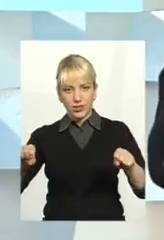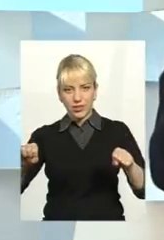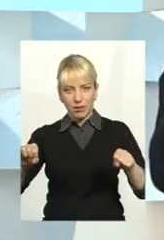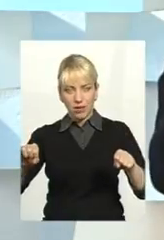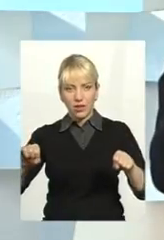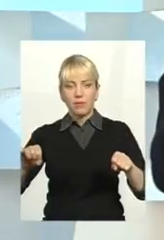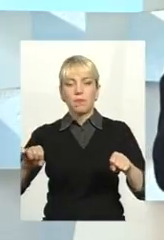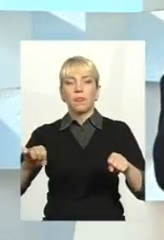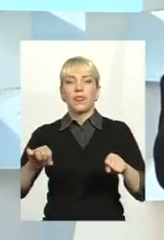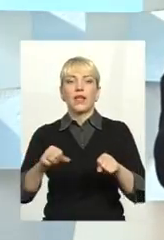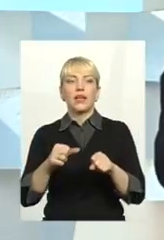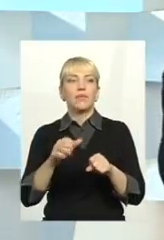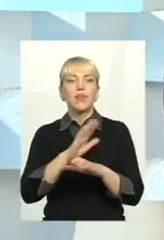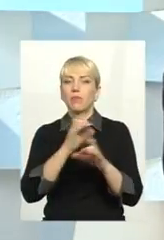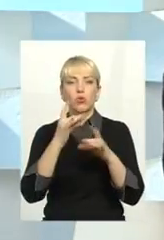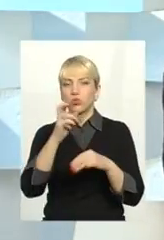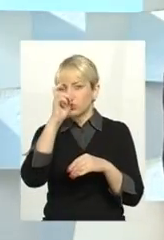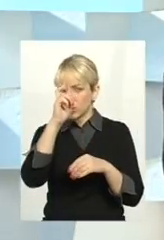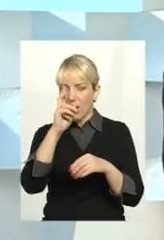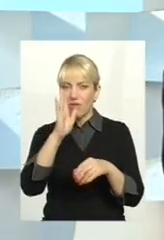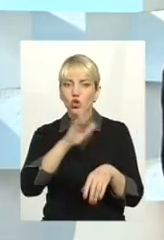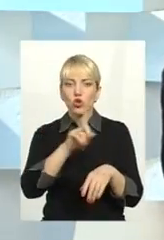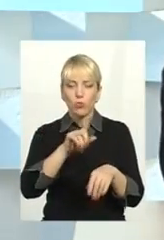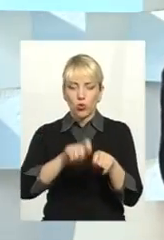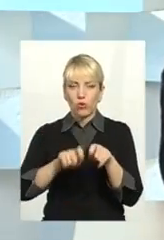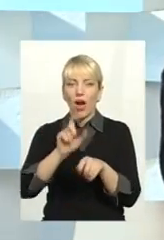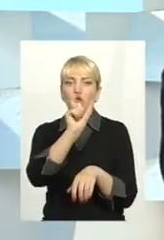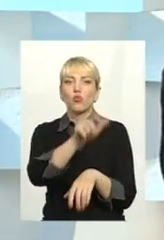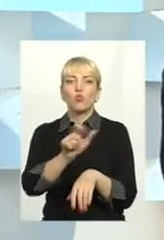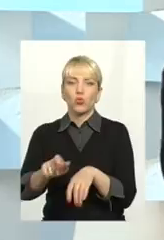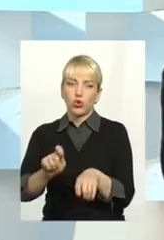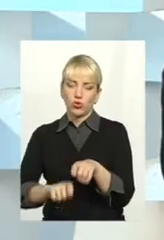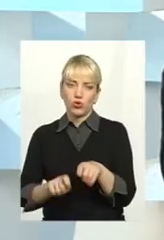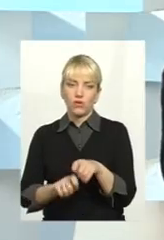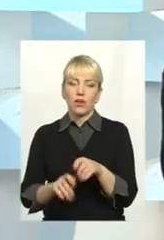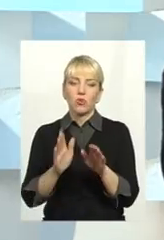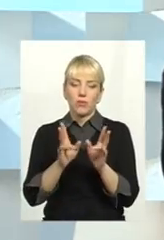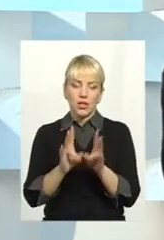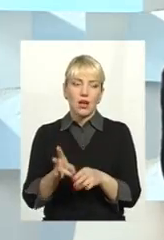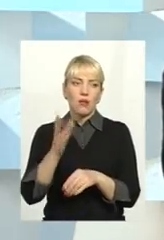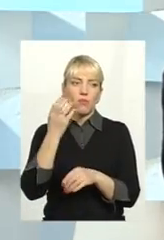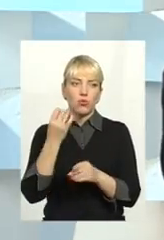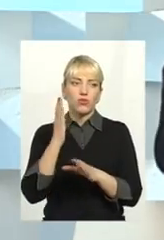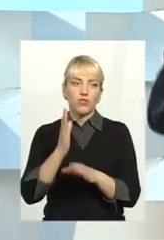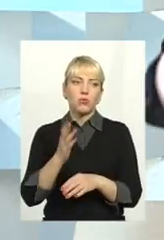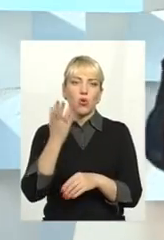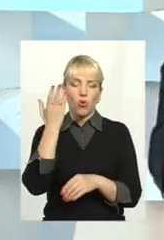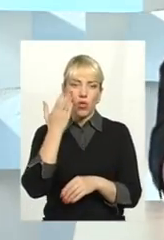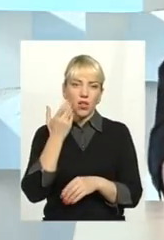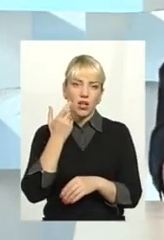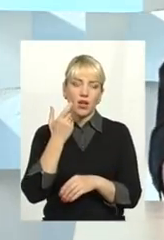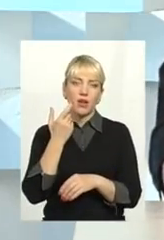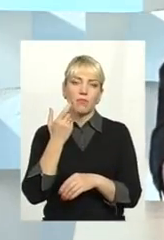державі споживацький контроль, розумієте? Або буде біда, будуть, вибачте, будуть випадки, коли просто дубиною, або